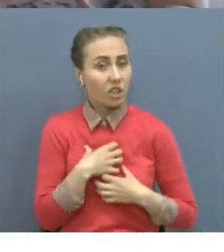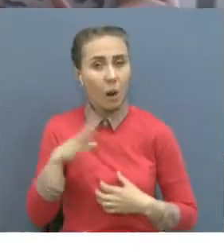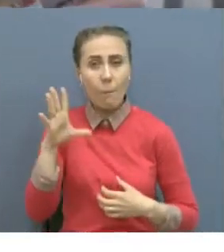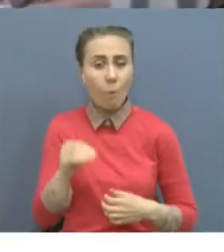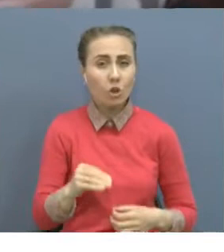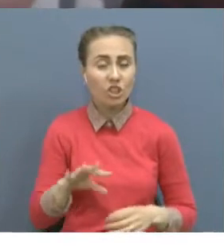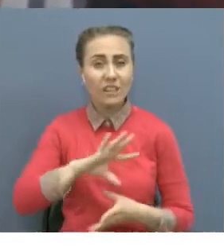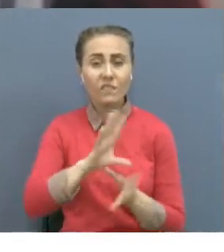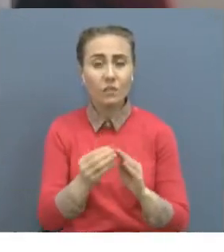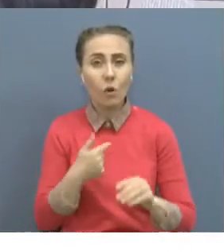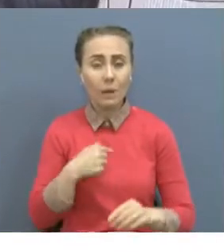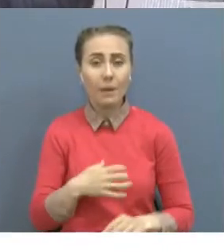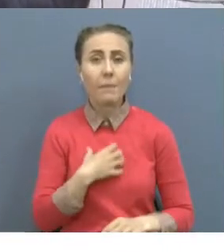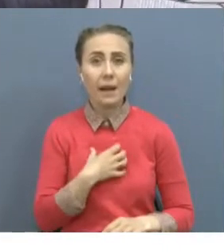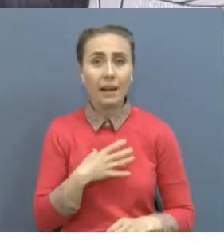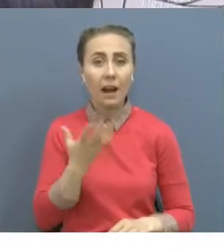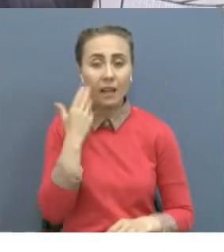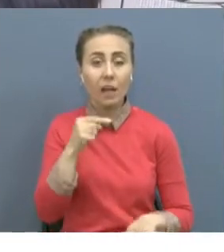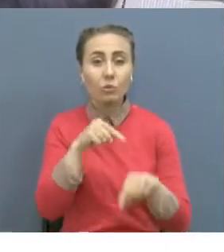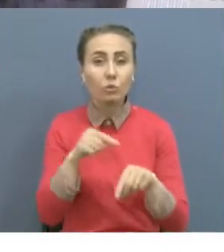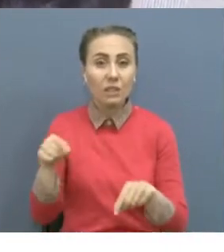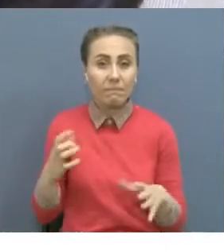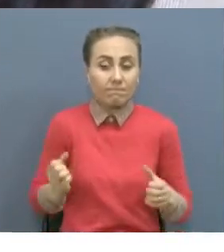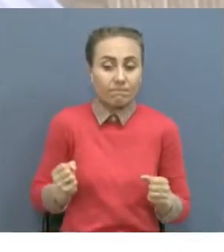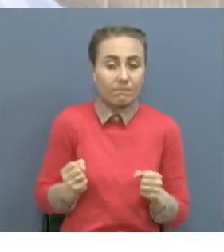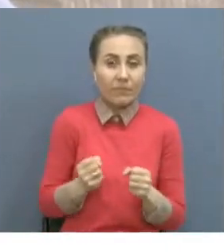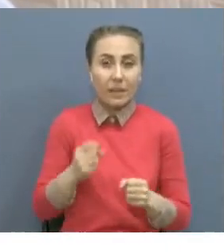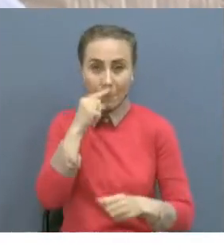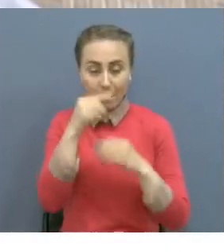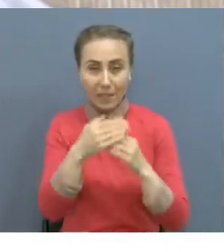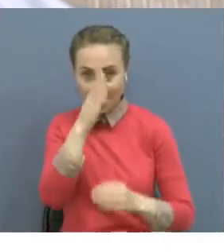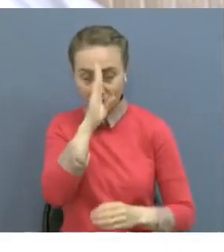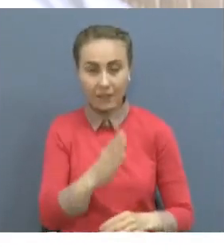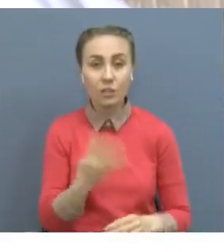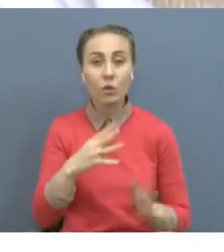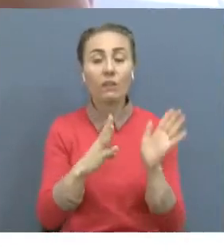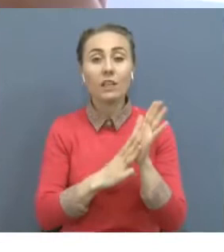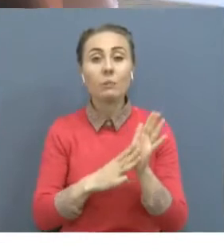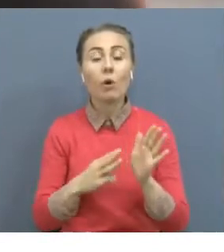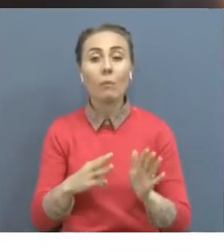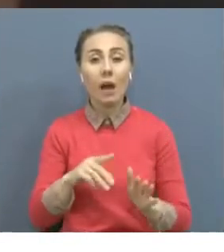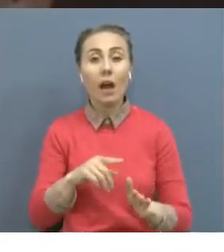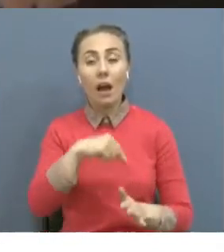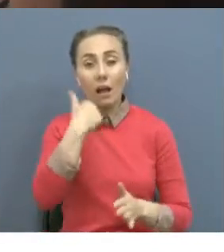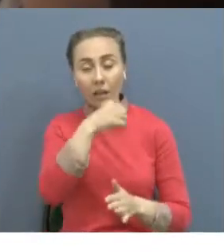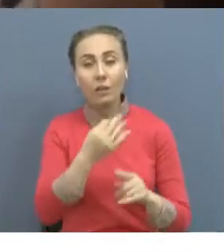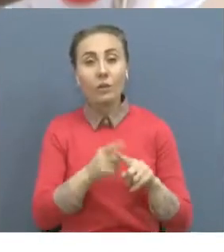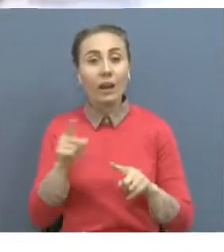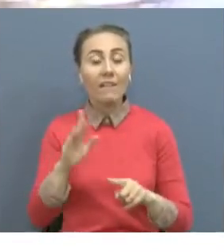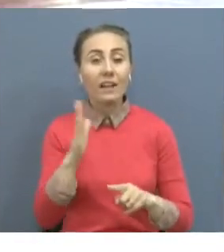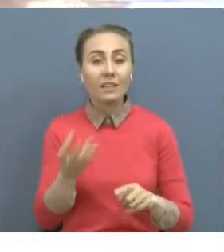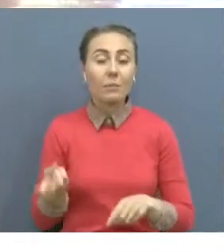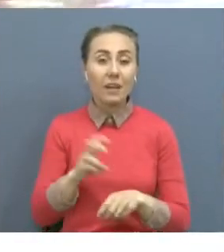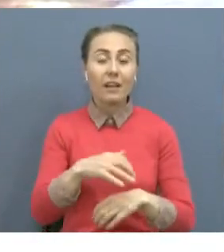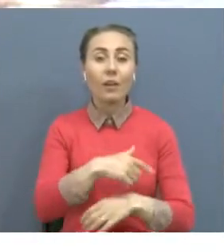Мазурува 1948 жылы көкшітауға қонсаударды. Тұрмыстық химия фабрикасына жұмыс қорласты. Тұрмыст құрды бүгінде күйеуімен ұлы өмірден